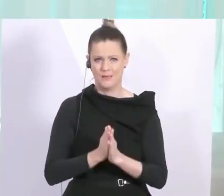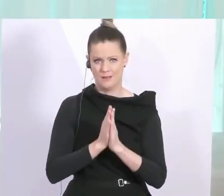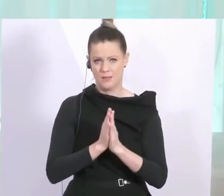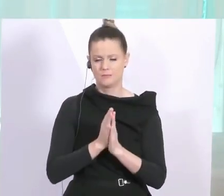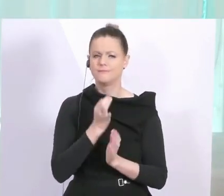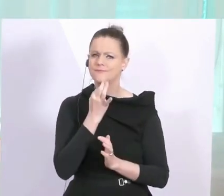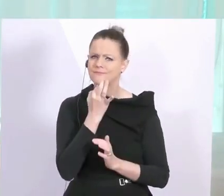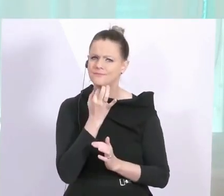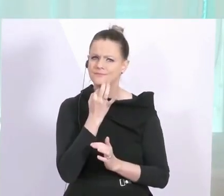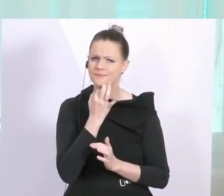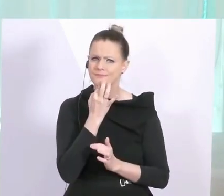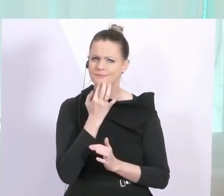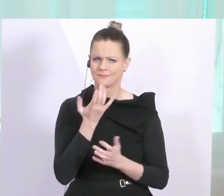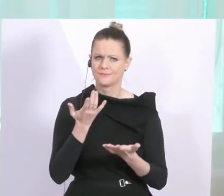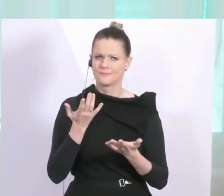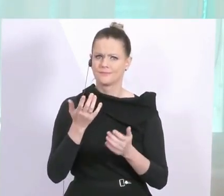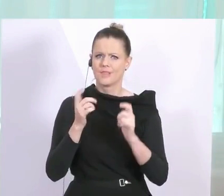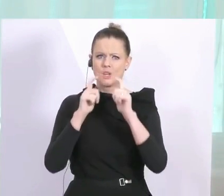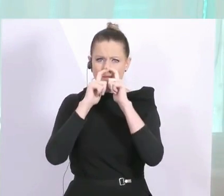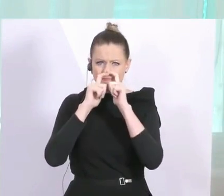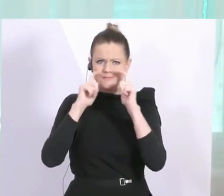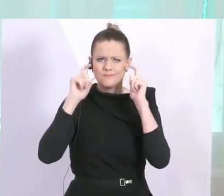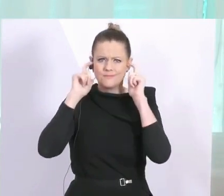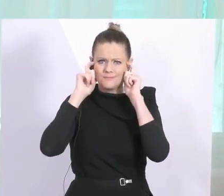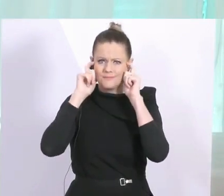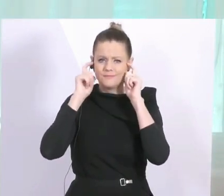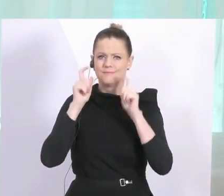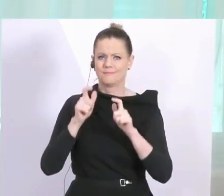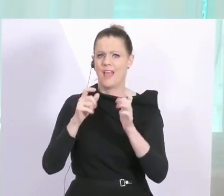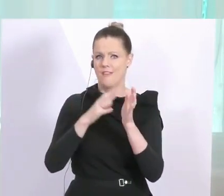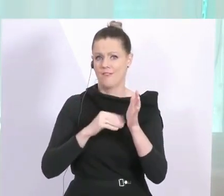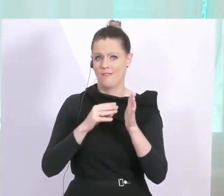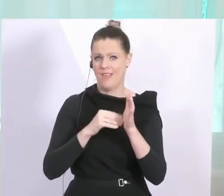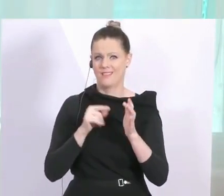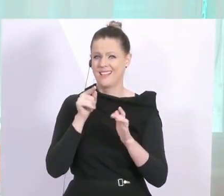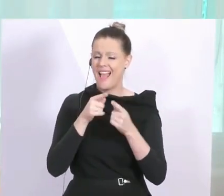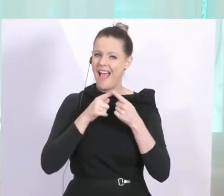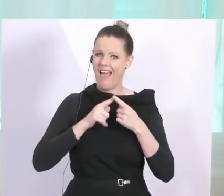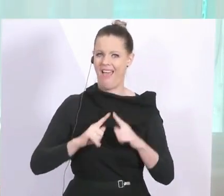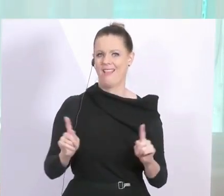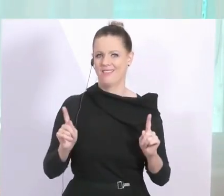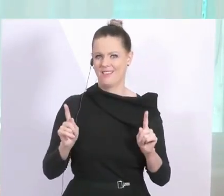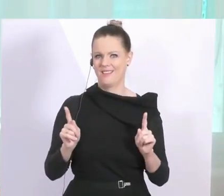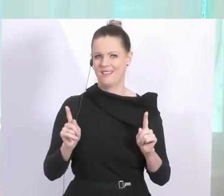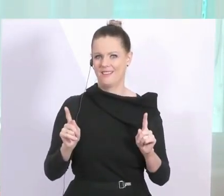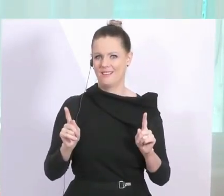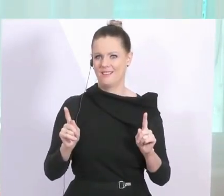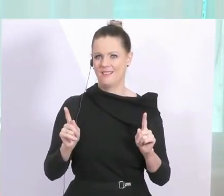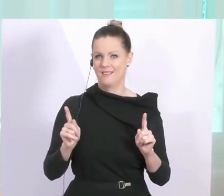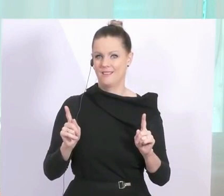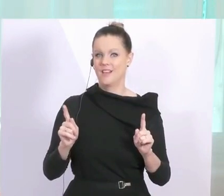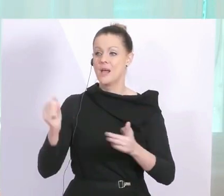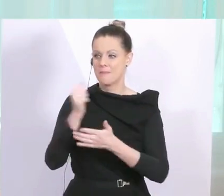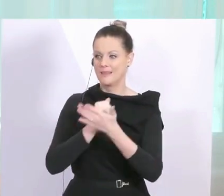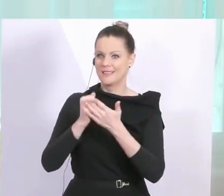Sorgfalt, was den Einsatz von Schutzmasken betrifft. Das ist etwas anderes wie der Mund